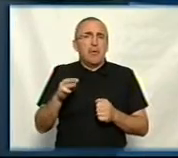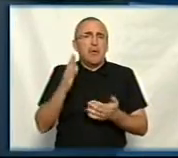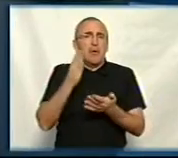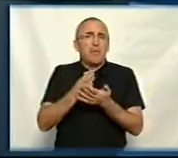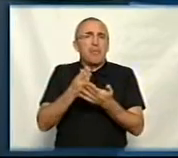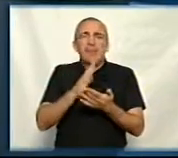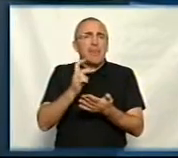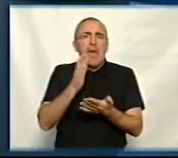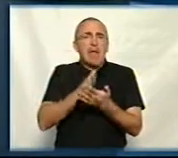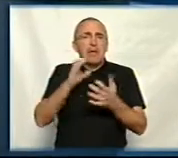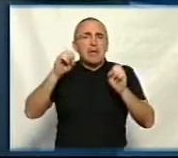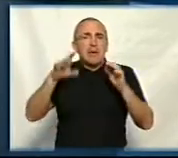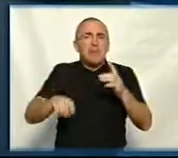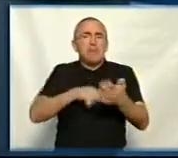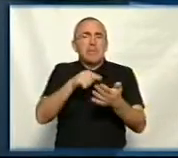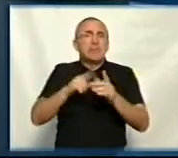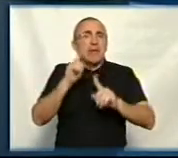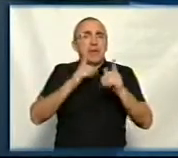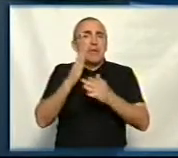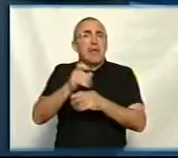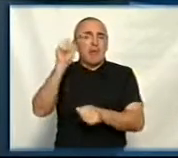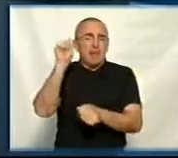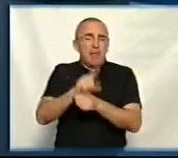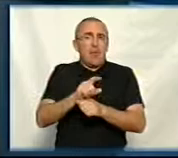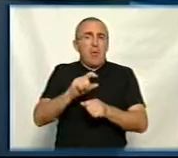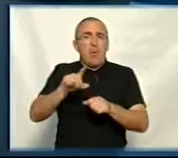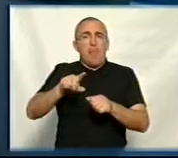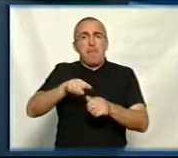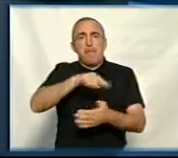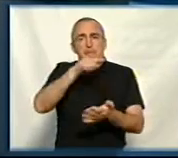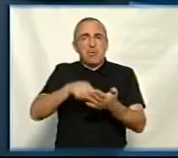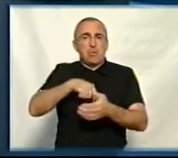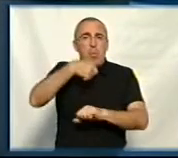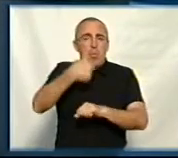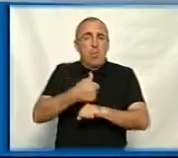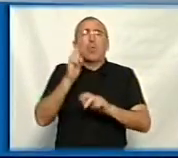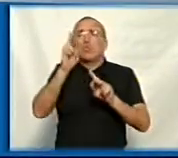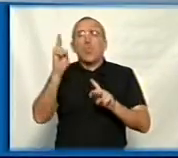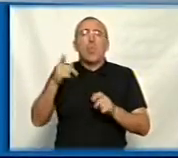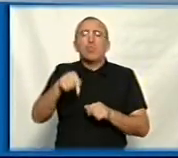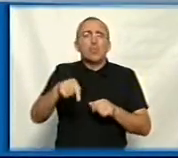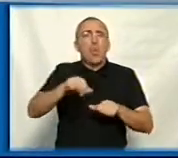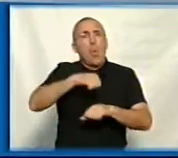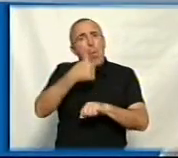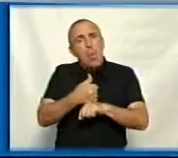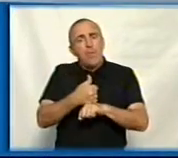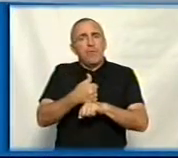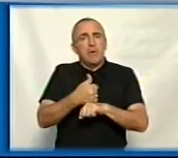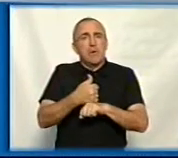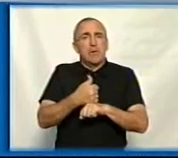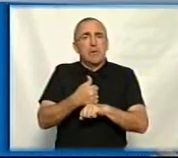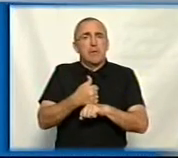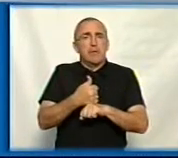рішення міської ради, і існує розпорядження міського голови. Тобто, не суть принципово, хто тут головний, чи як це